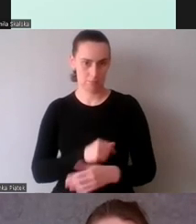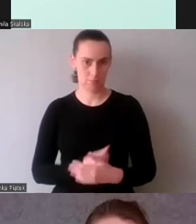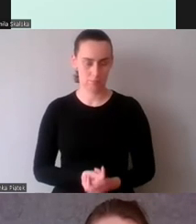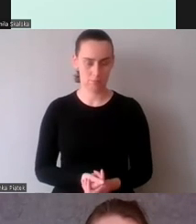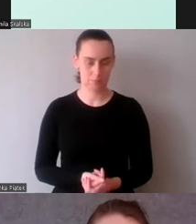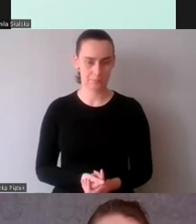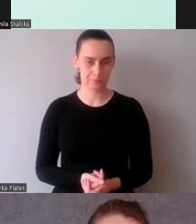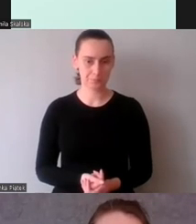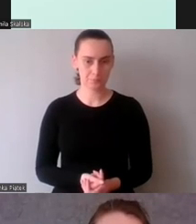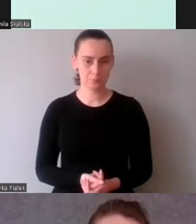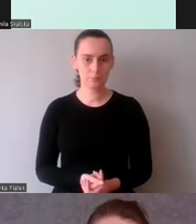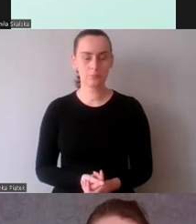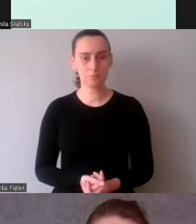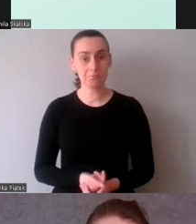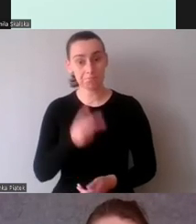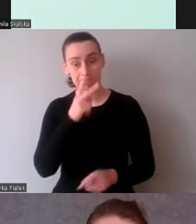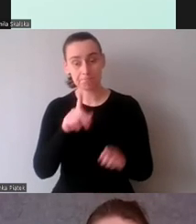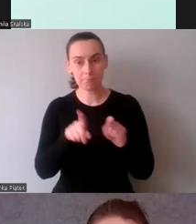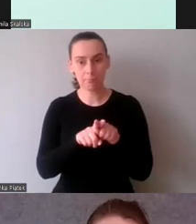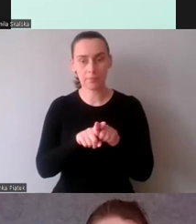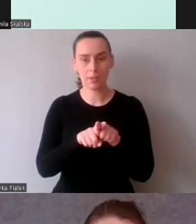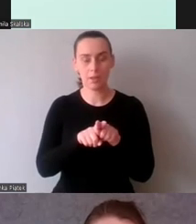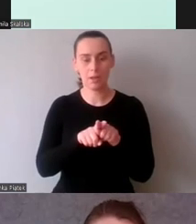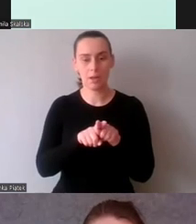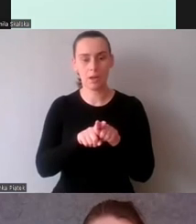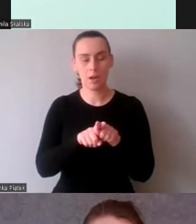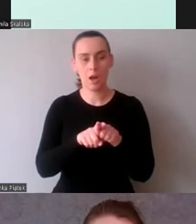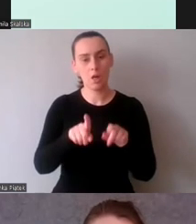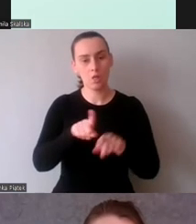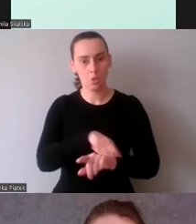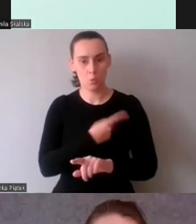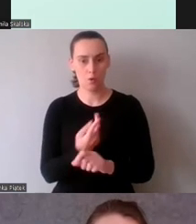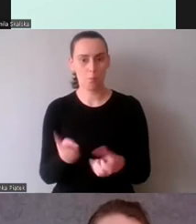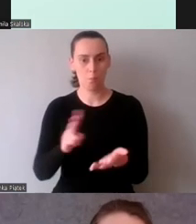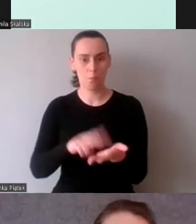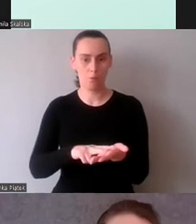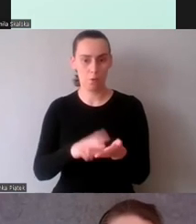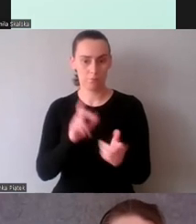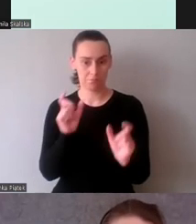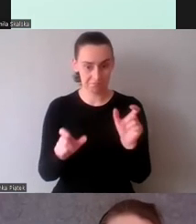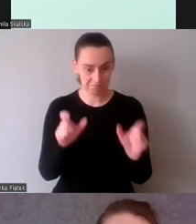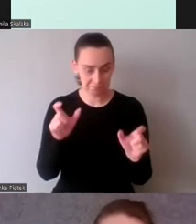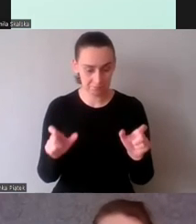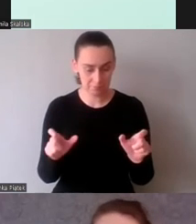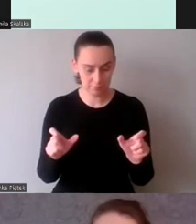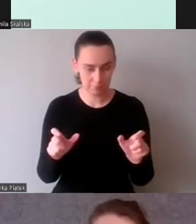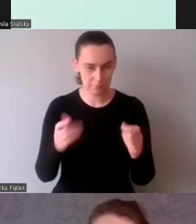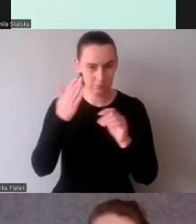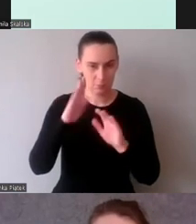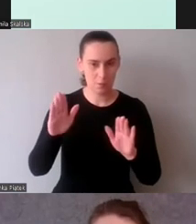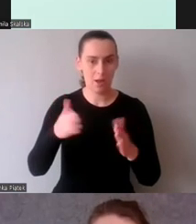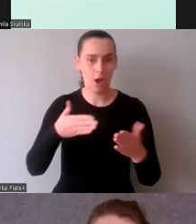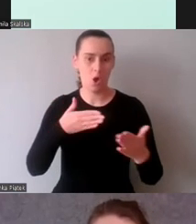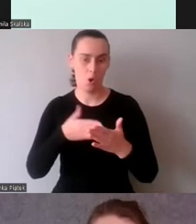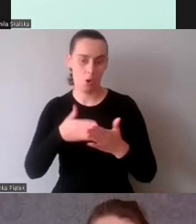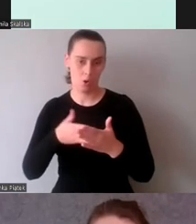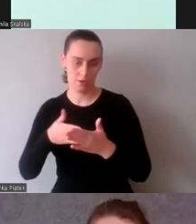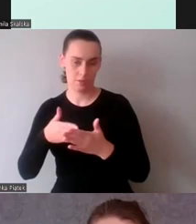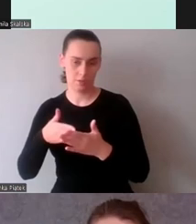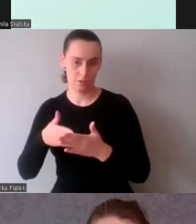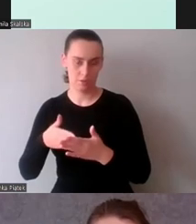Widzieliśmy również, że długość podwójny sekwencji może wskazywać na pewne ograniczenie